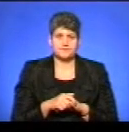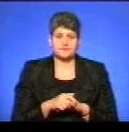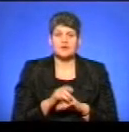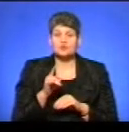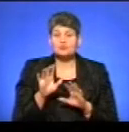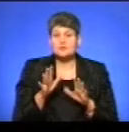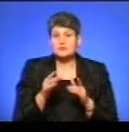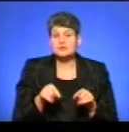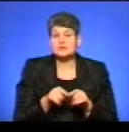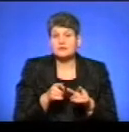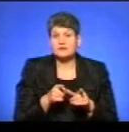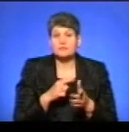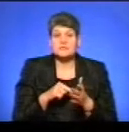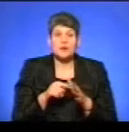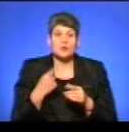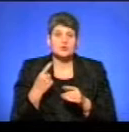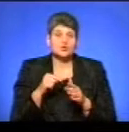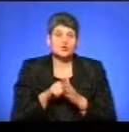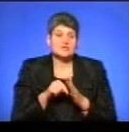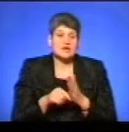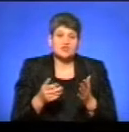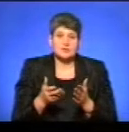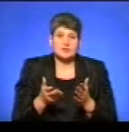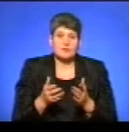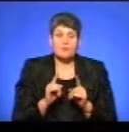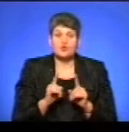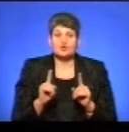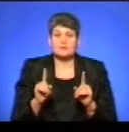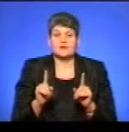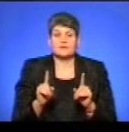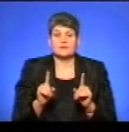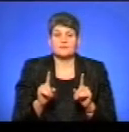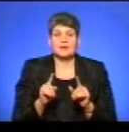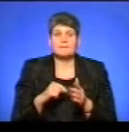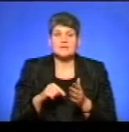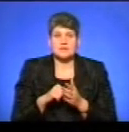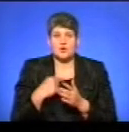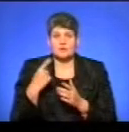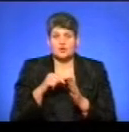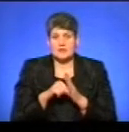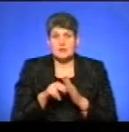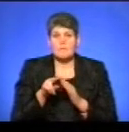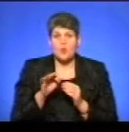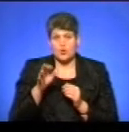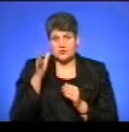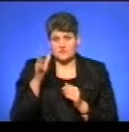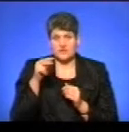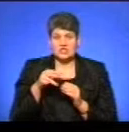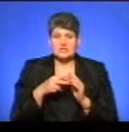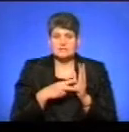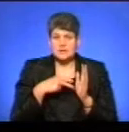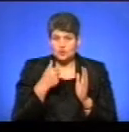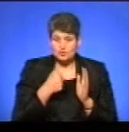Чому склалося так по містах обласного значення, особливо по містах обласного значення по освіті? В 2017